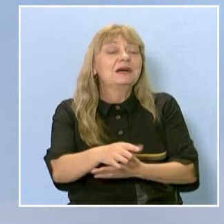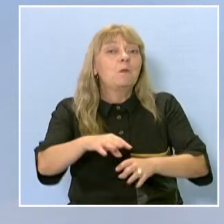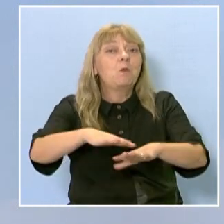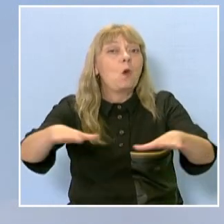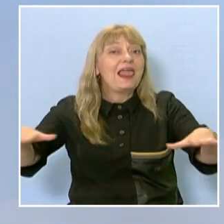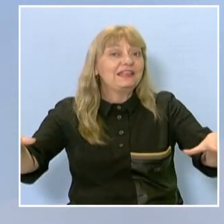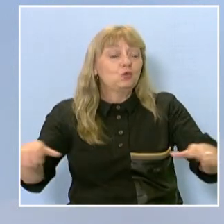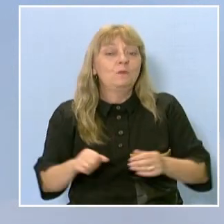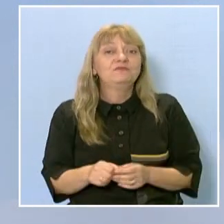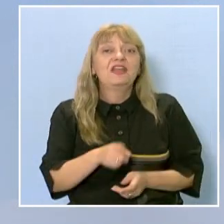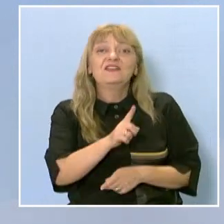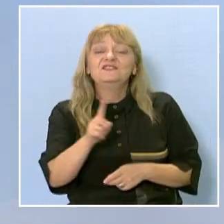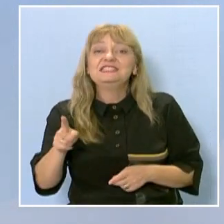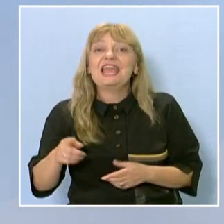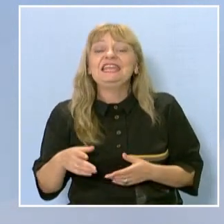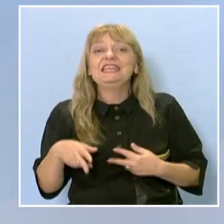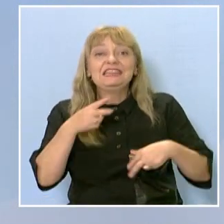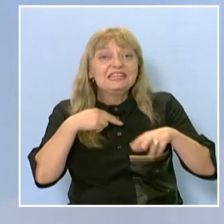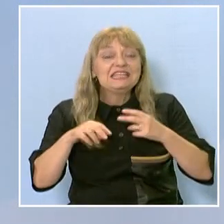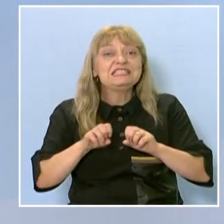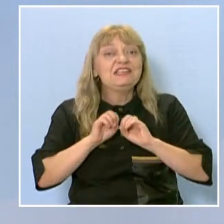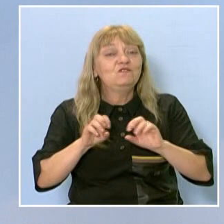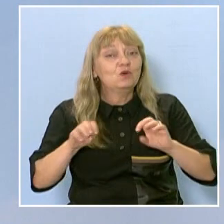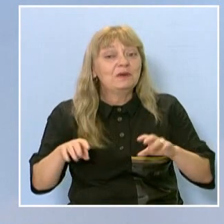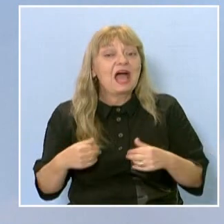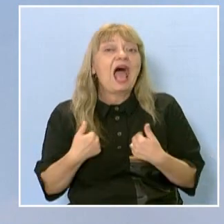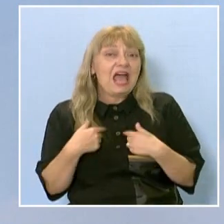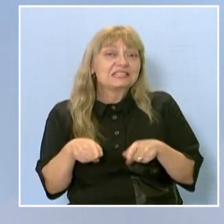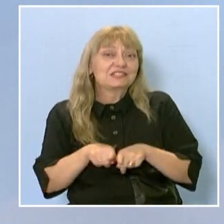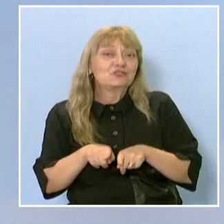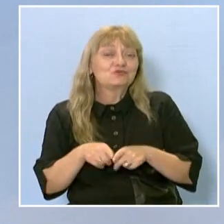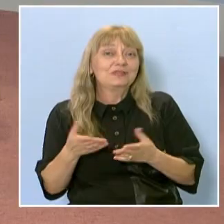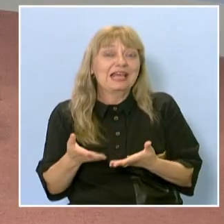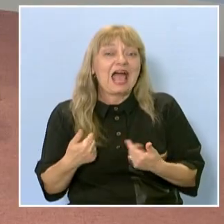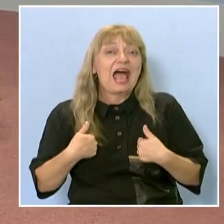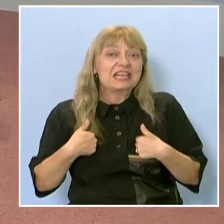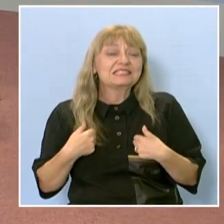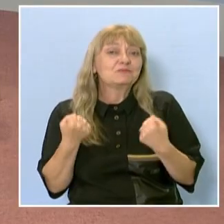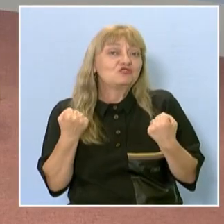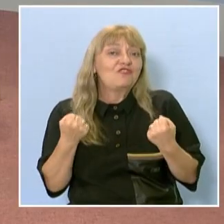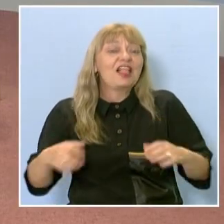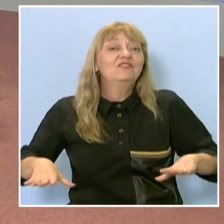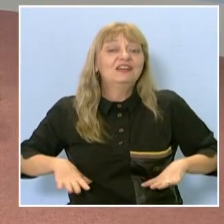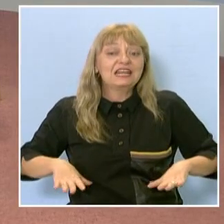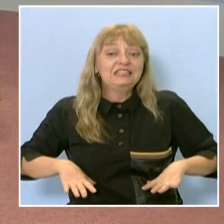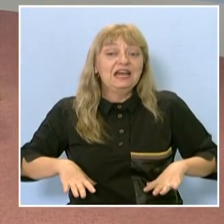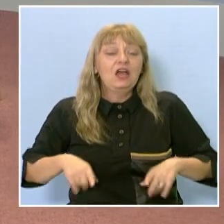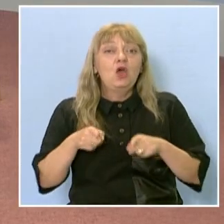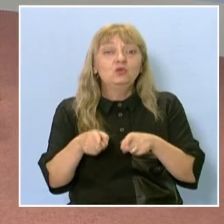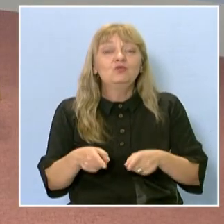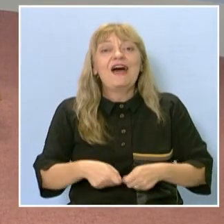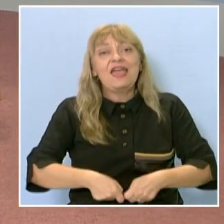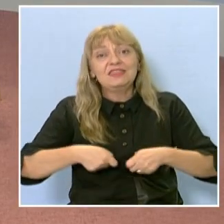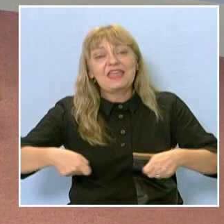занимава и търси информация. то и аз бях точно така. Защото съм градско момче, до сега това сигурно е най-дългия ми